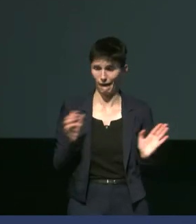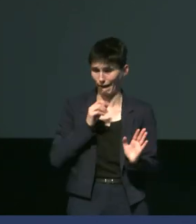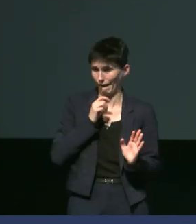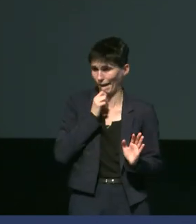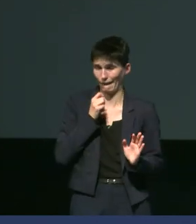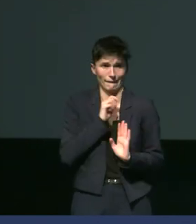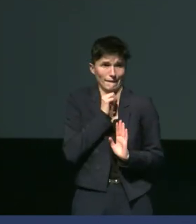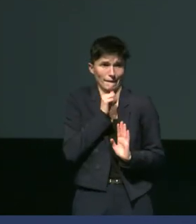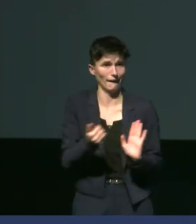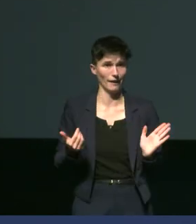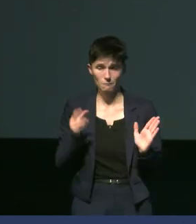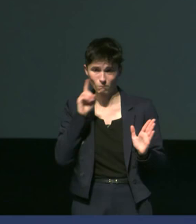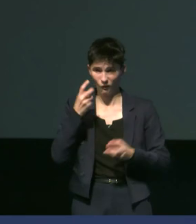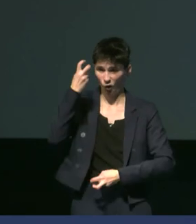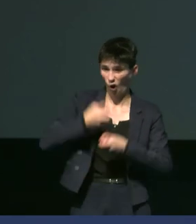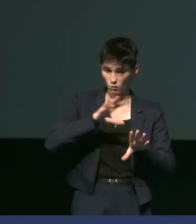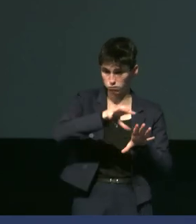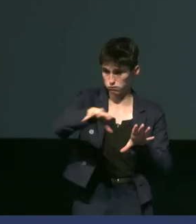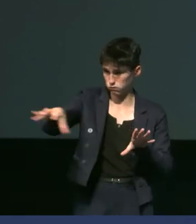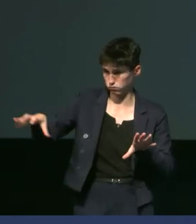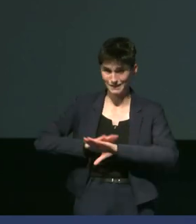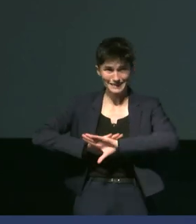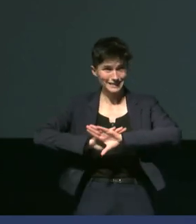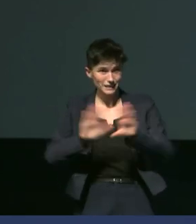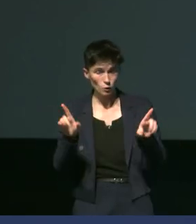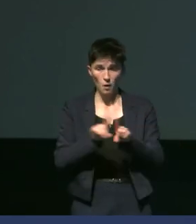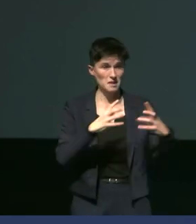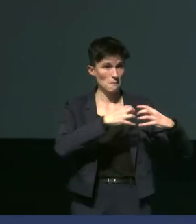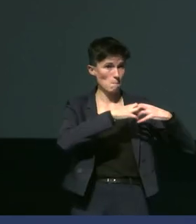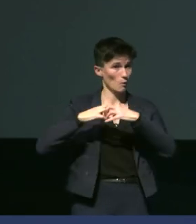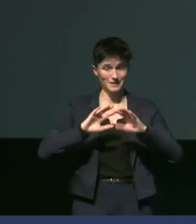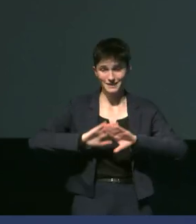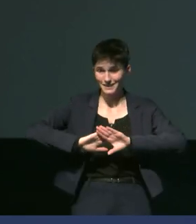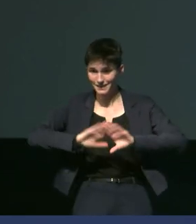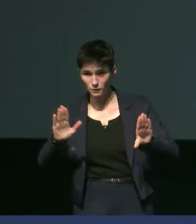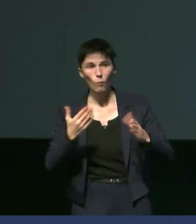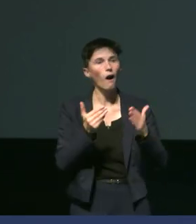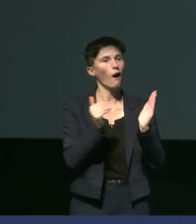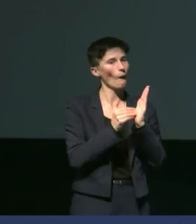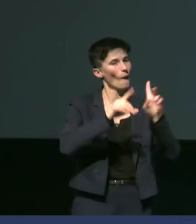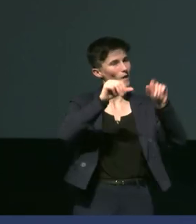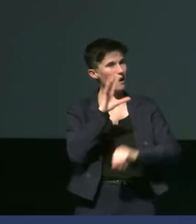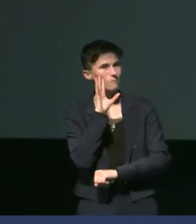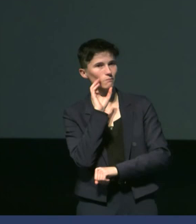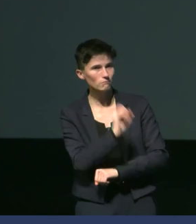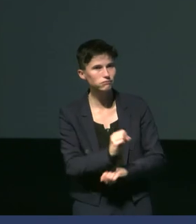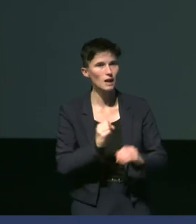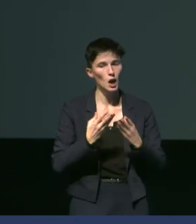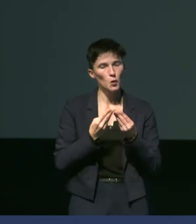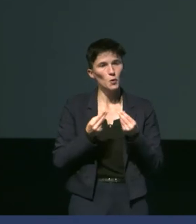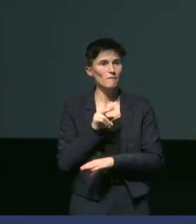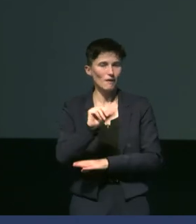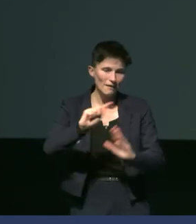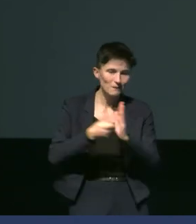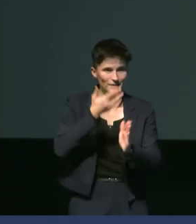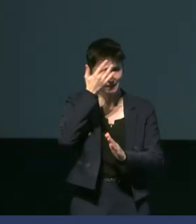est sur des rochers et sur de la banquise. Ici, a encore une banquise formée qui ne va pas tarder à débâcler durant l